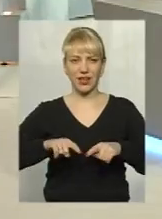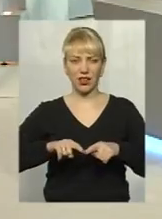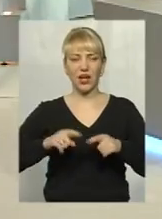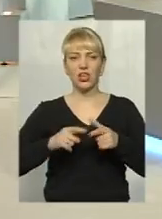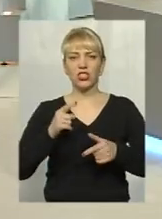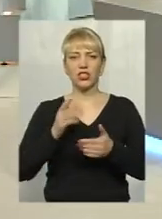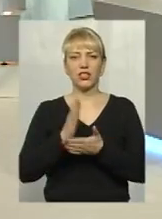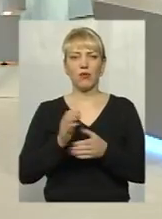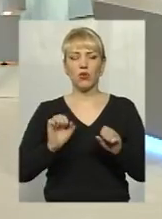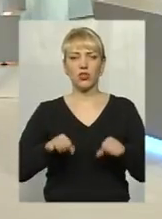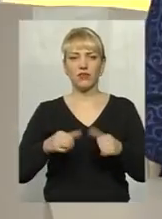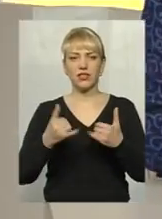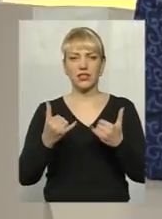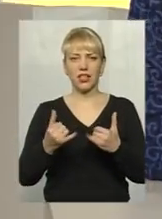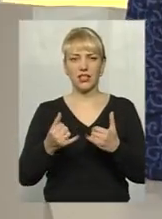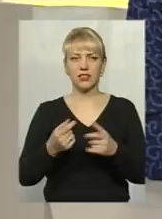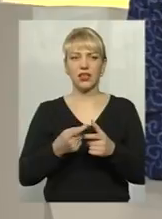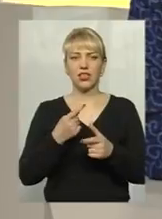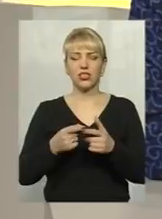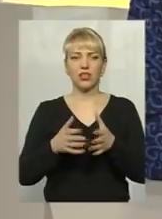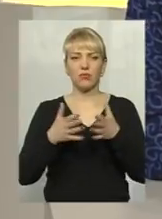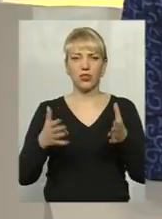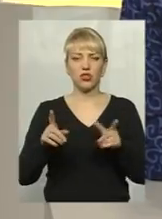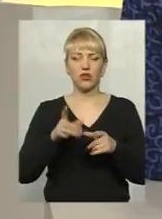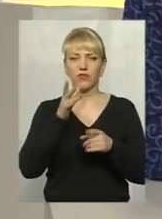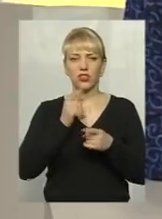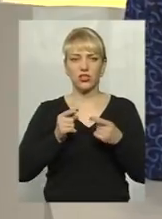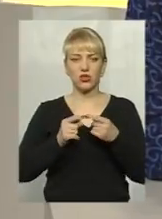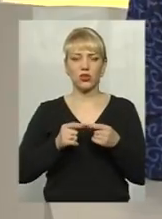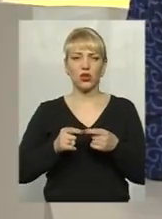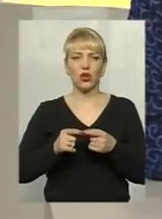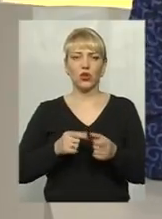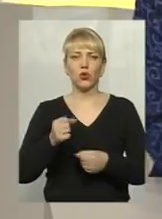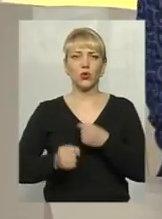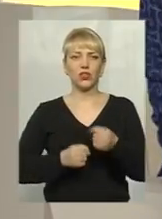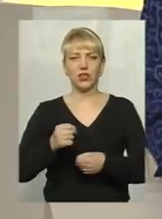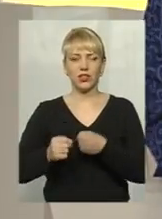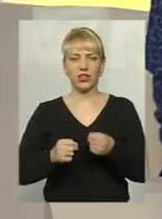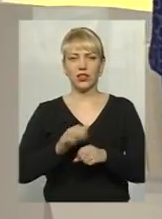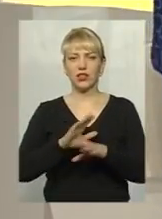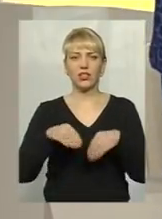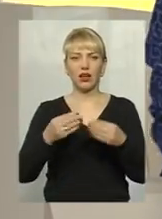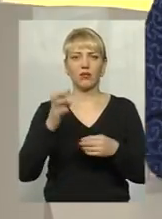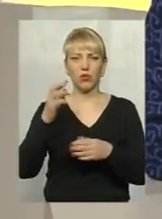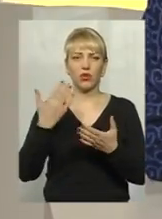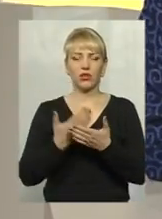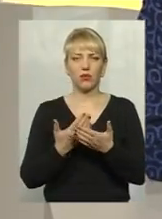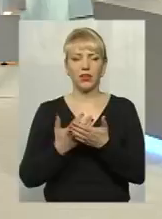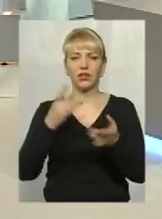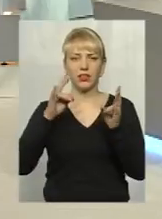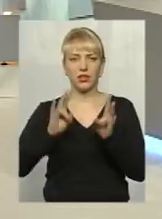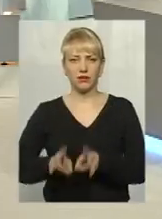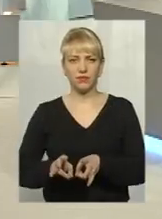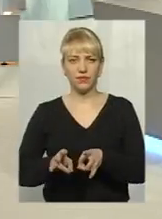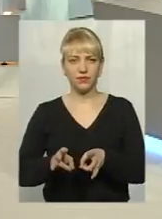є можливість зараз, чи вона більша, аби вчасно доїхати? Адже, навіть не доведив Господь, трапилася така біда.